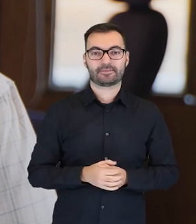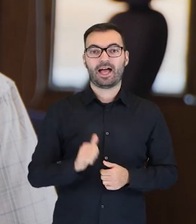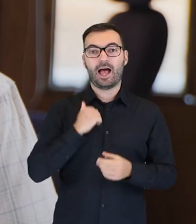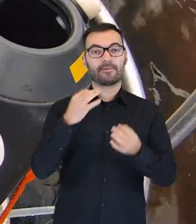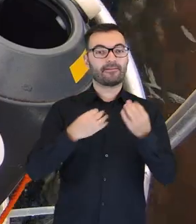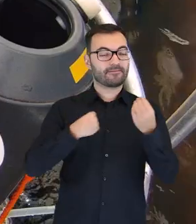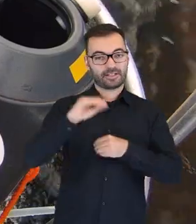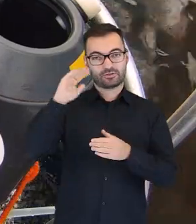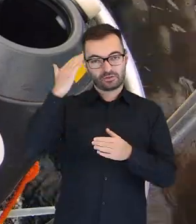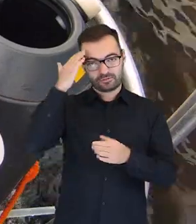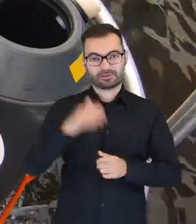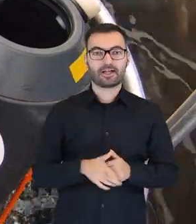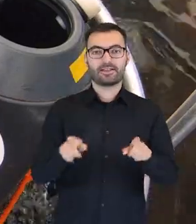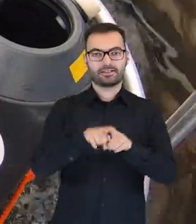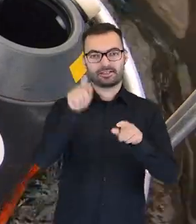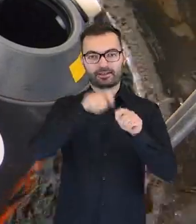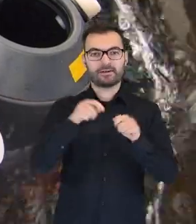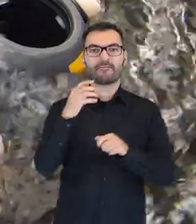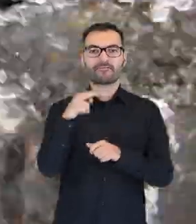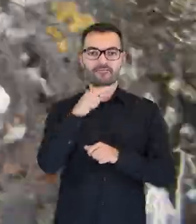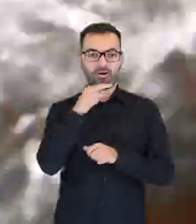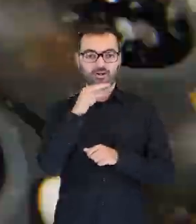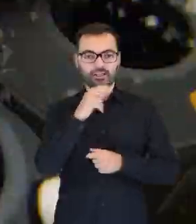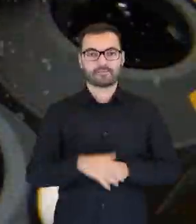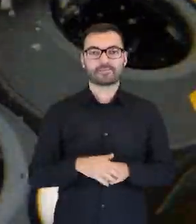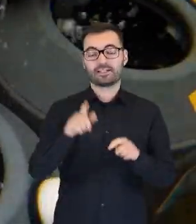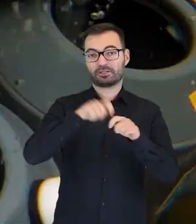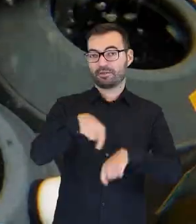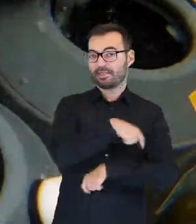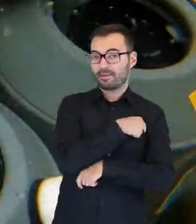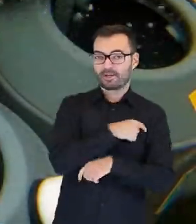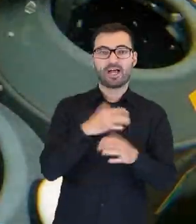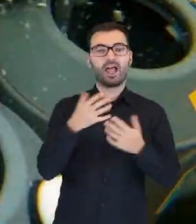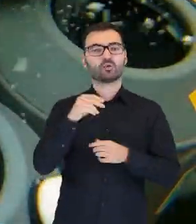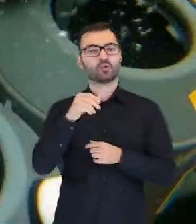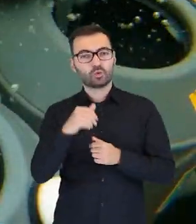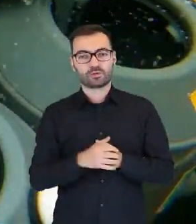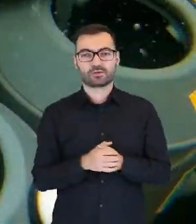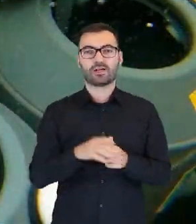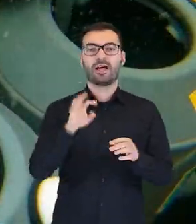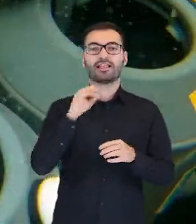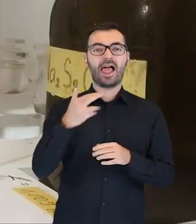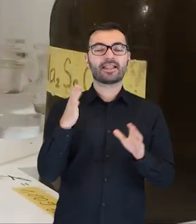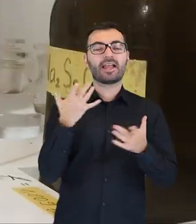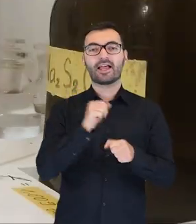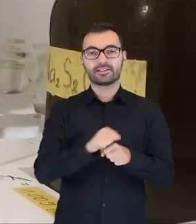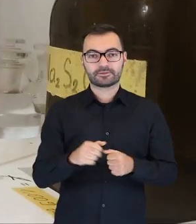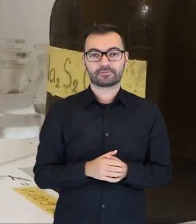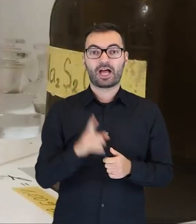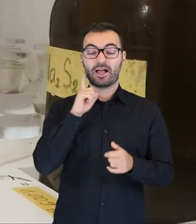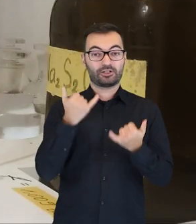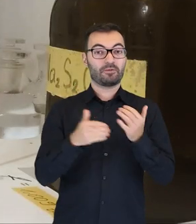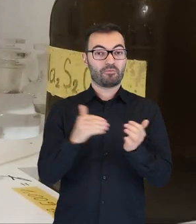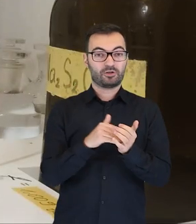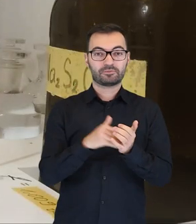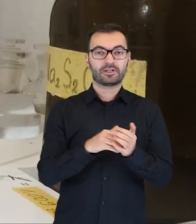kondycji ryb, badamy również ich środowisko, czyli wodę. Mierzymy jej temperaturę, zasolenie, ilość rozpuszczonego tlenu w wodzie, a jeśli jest